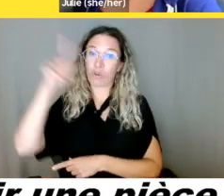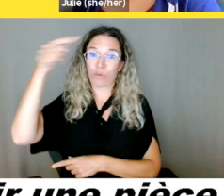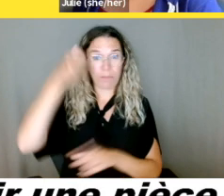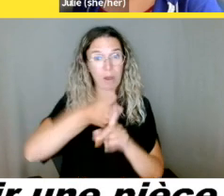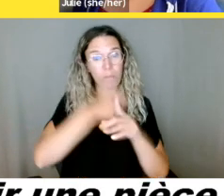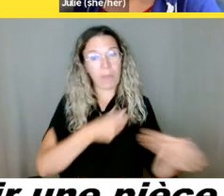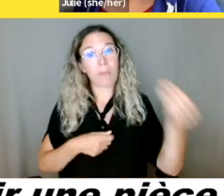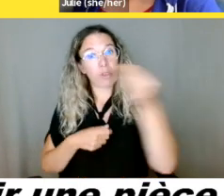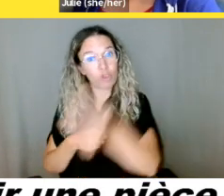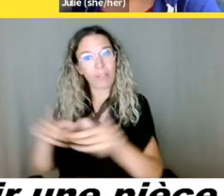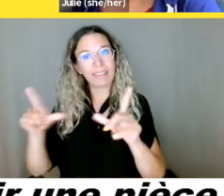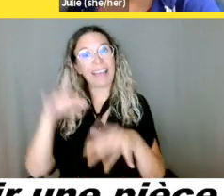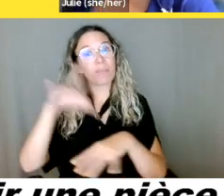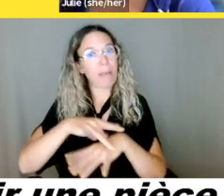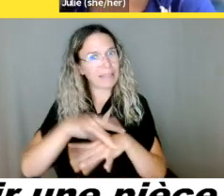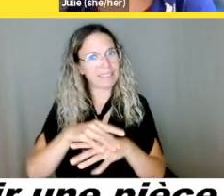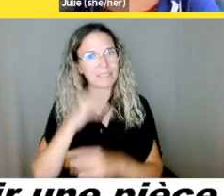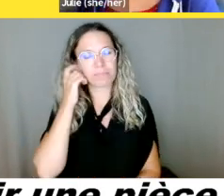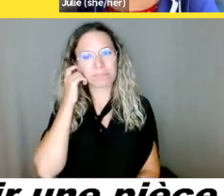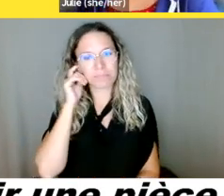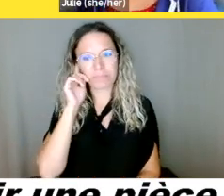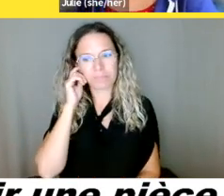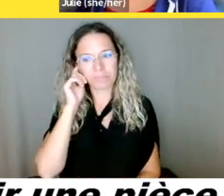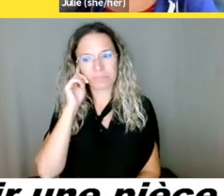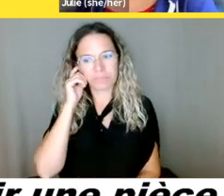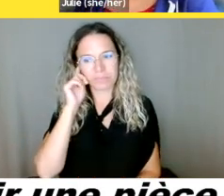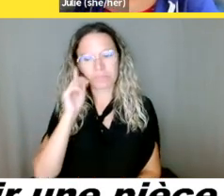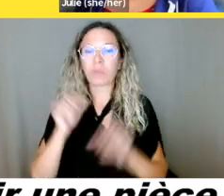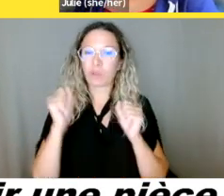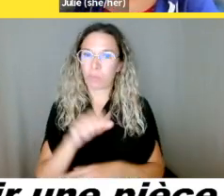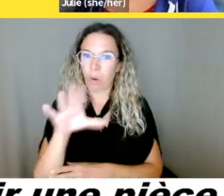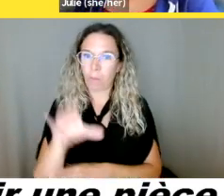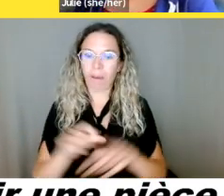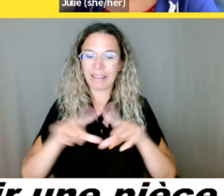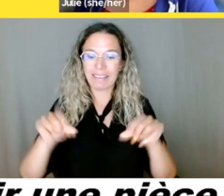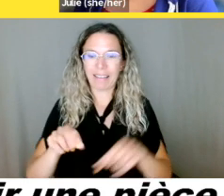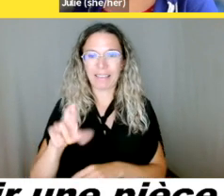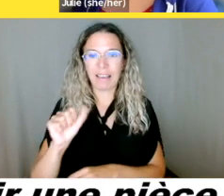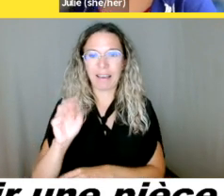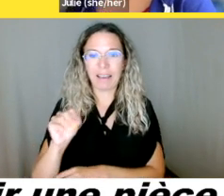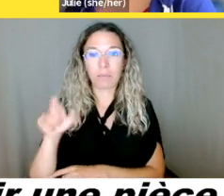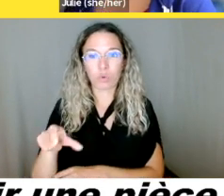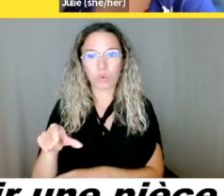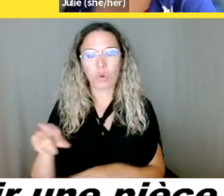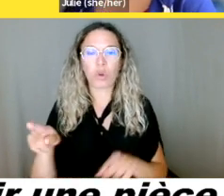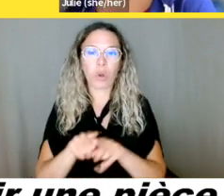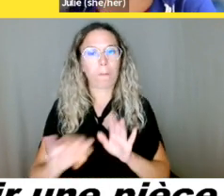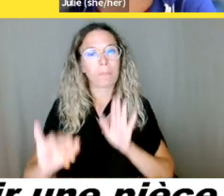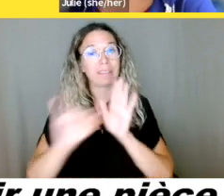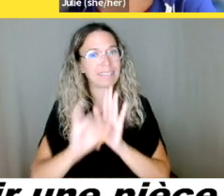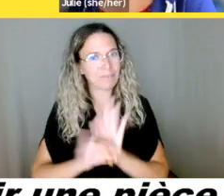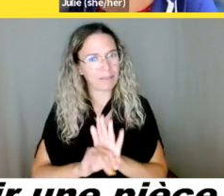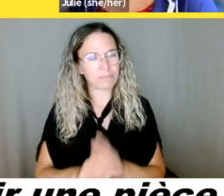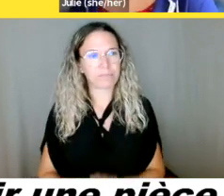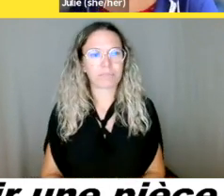comme identification. Normalement, c'est avec photo, il y a certaines exceptions, mais la plupart des personnes, c'est avec